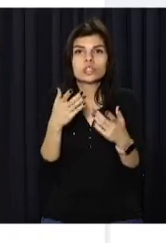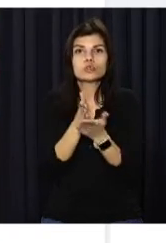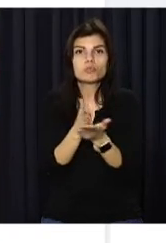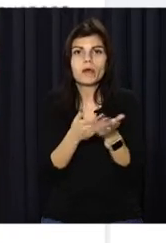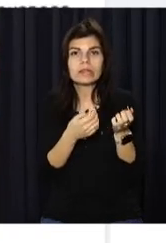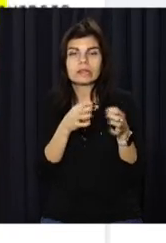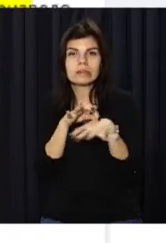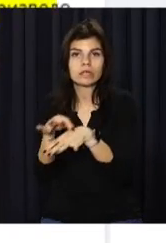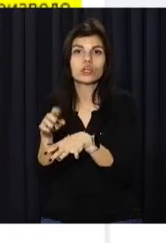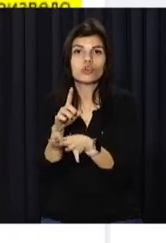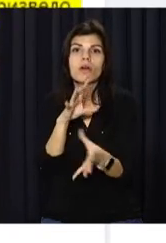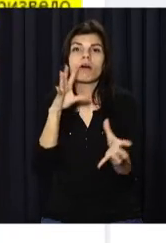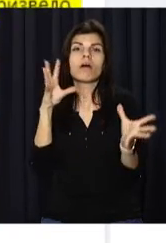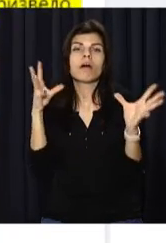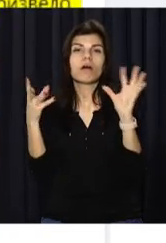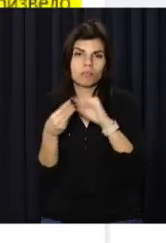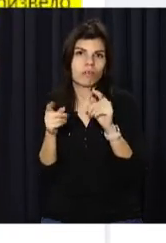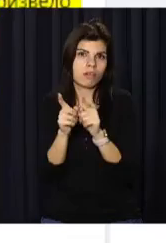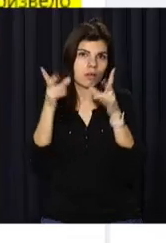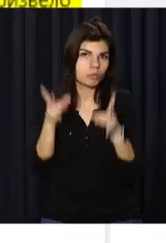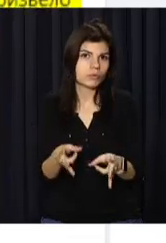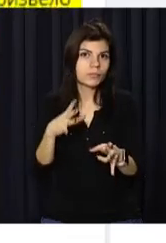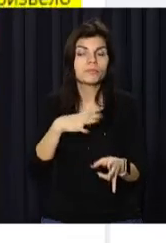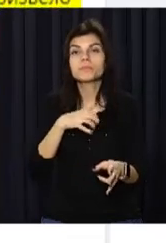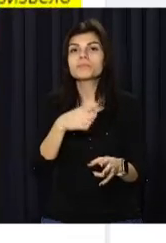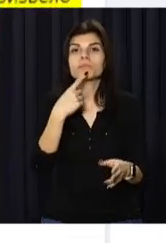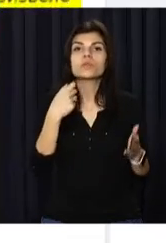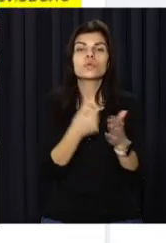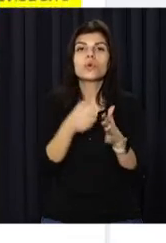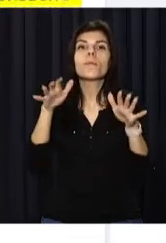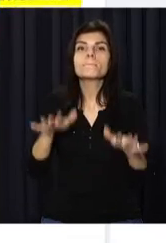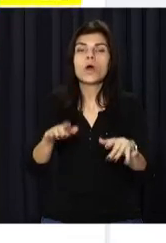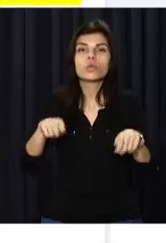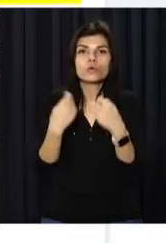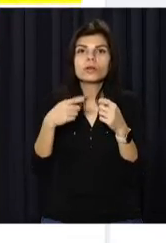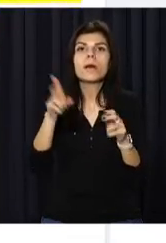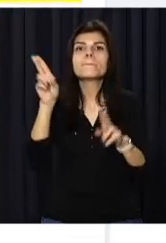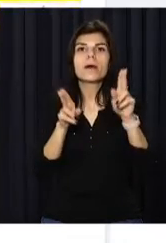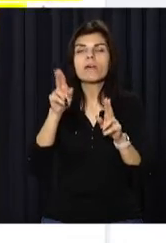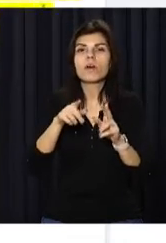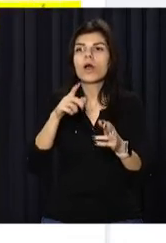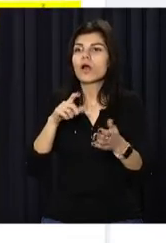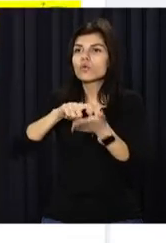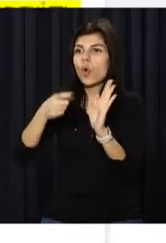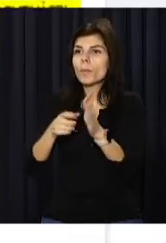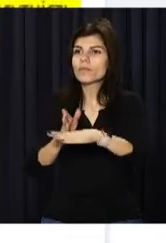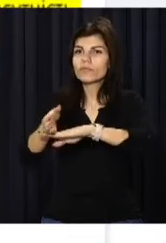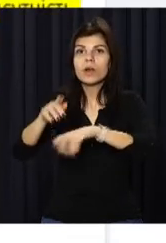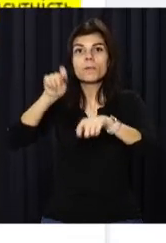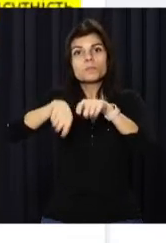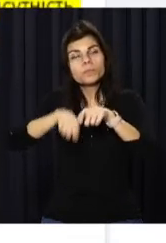служби, що і призвело до трагедії. Порушено порядок доступу до кімнати зберігання зброї. Зафіксовано відсутність контролю за